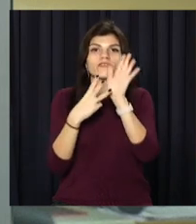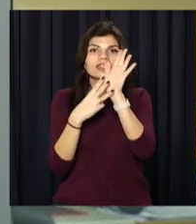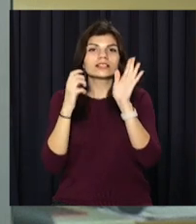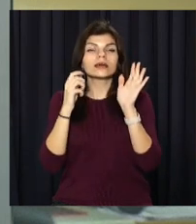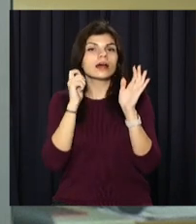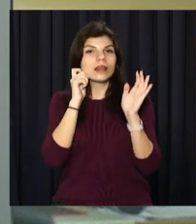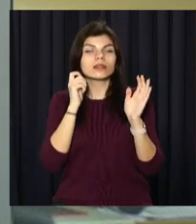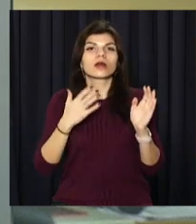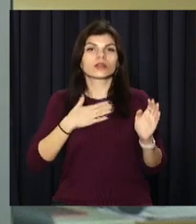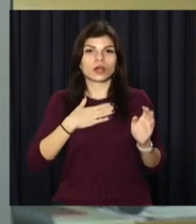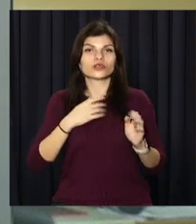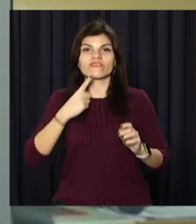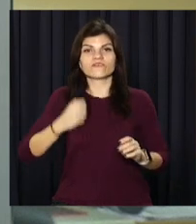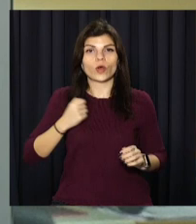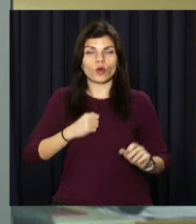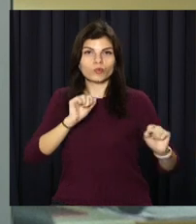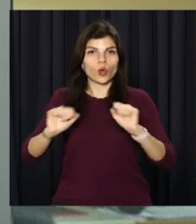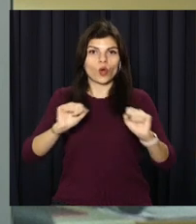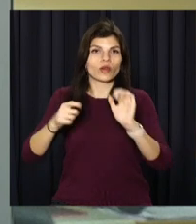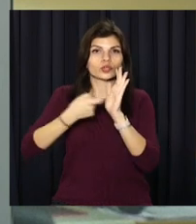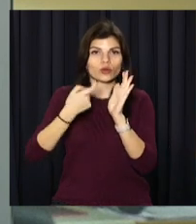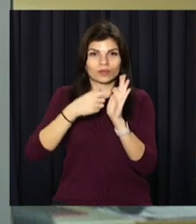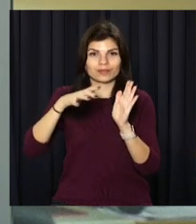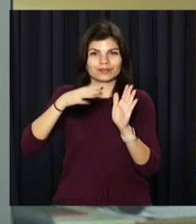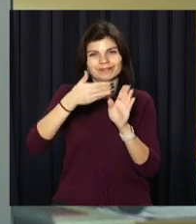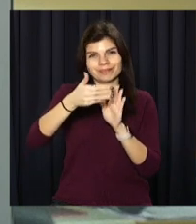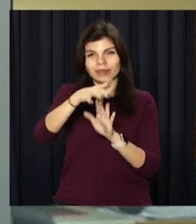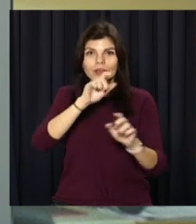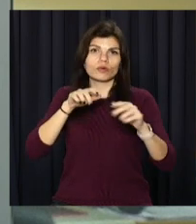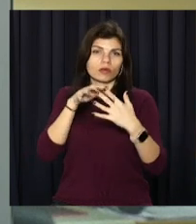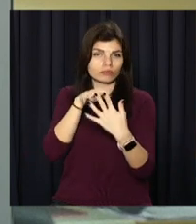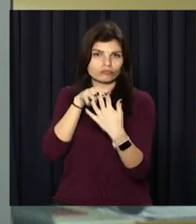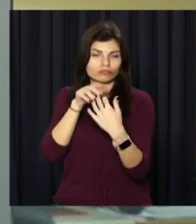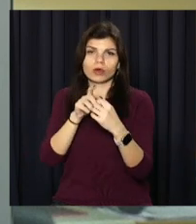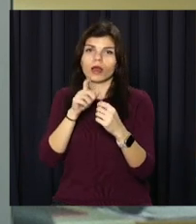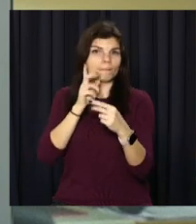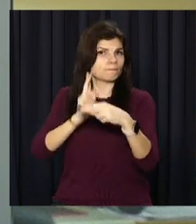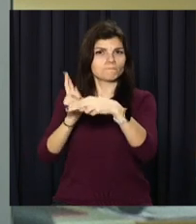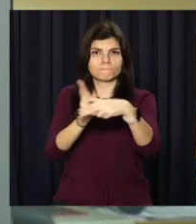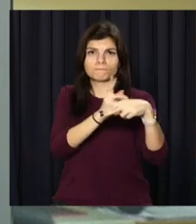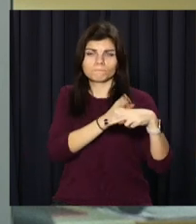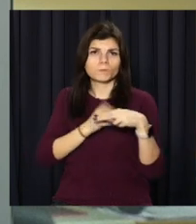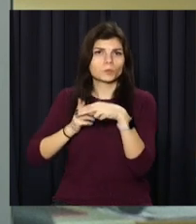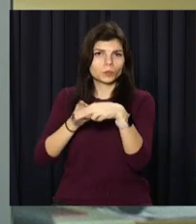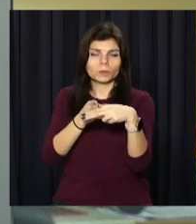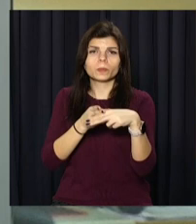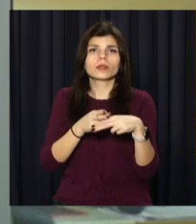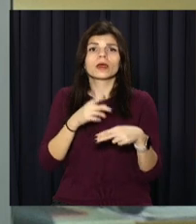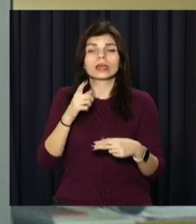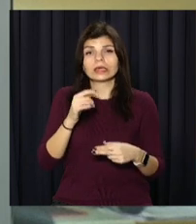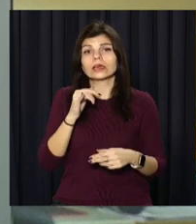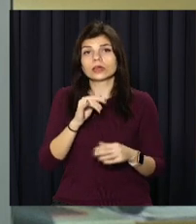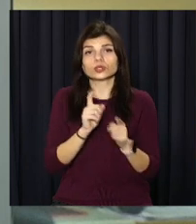військо оборонить наші кордони на Сході. Дипломати ведуть складні перемовини, а українці живуть з розумінням, що поряд є